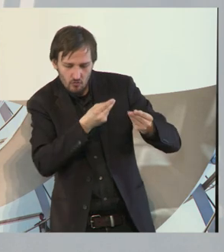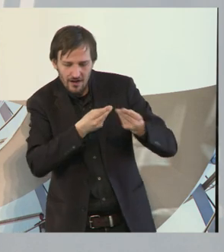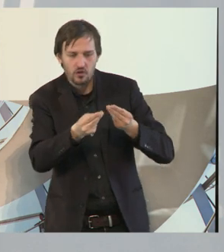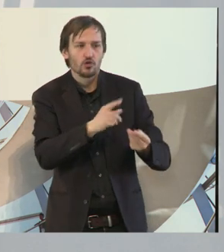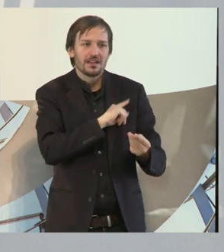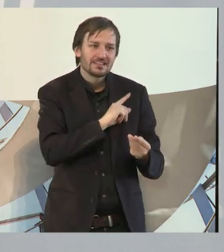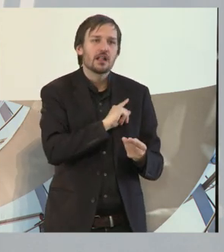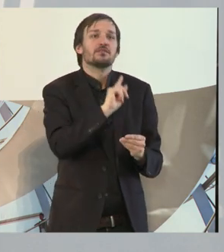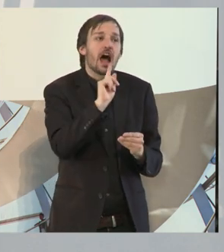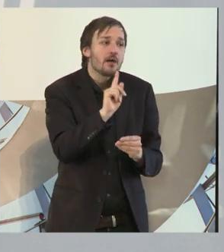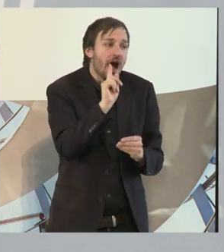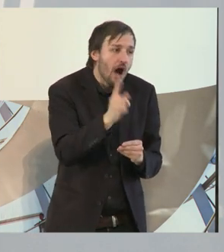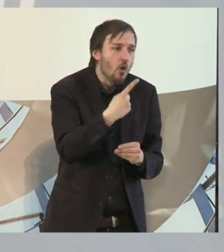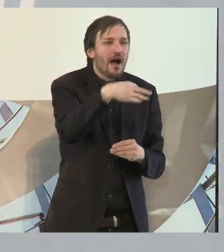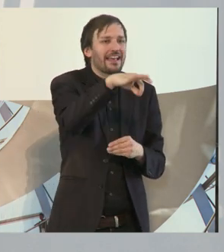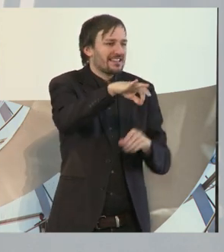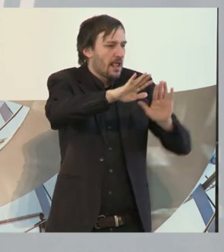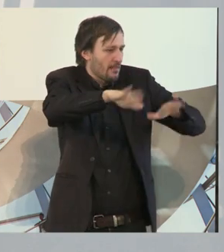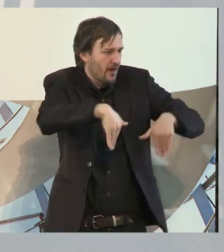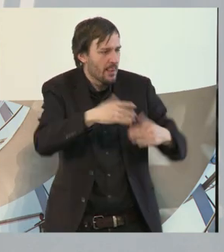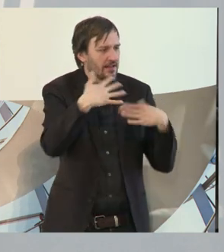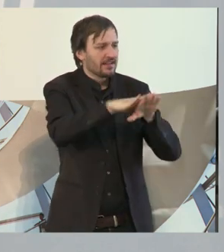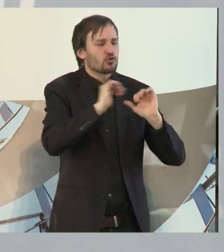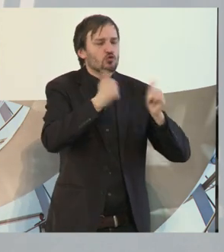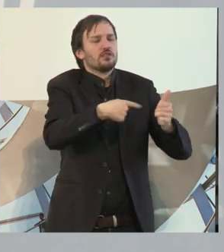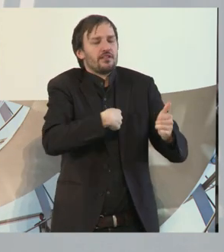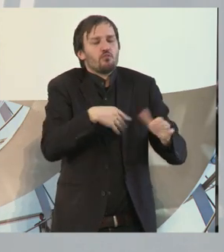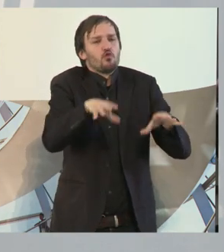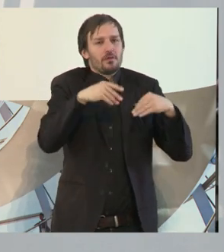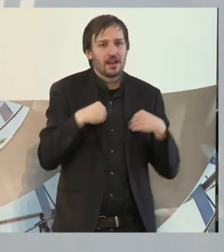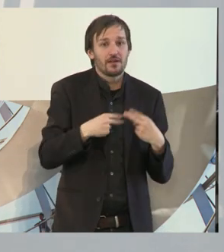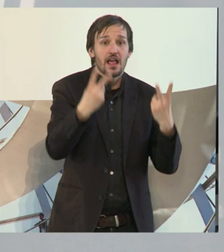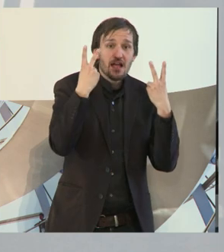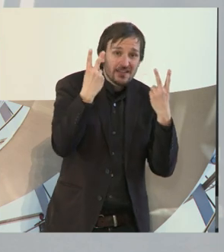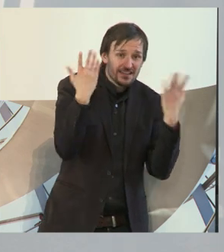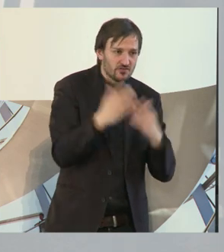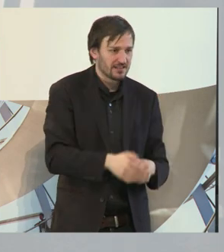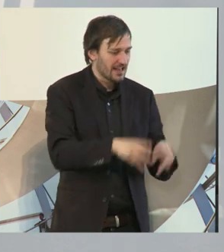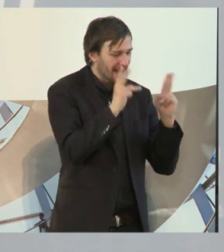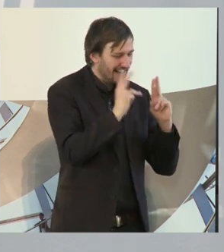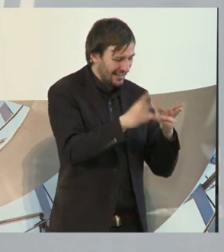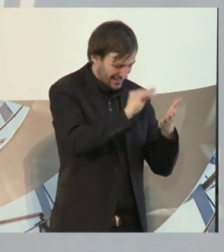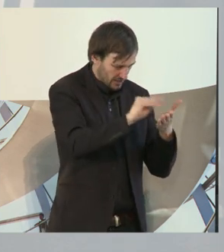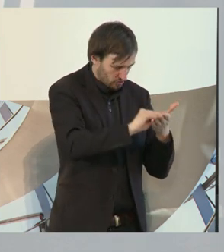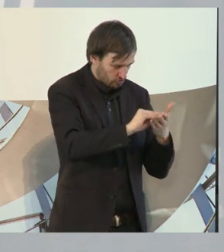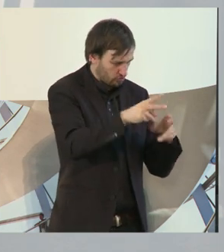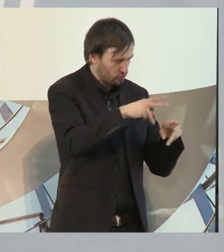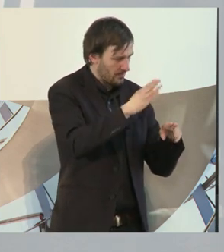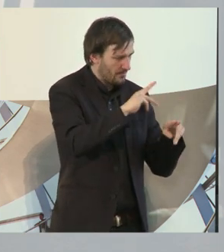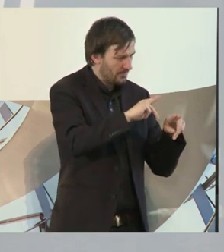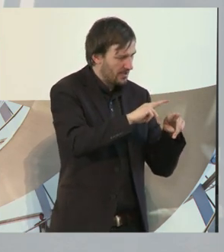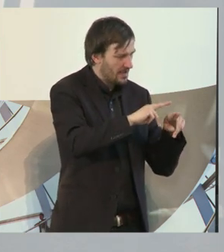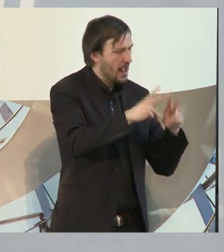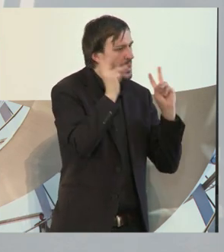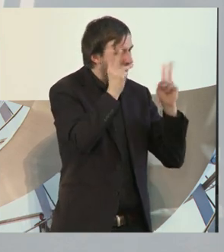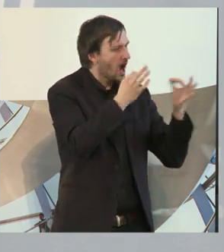auch noch Einzelfall-Integrationshilfen. Wichtig ist uns, dass ein Regelschullehrer in der Klasse ist, dass ein Sonderschullehrer mit